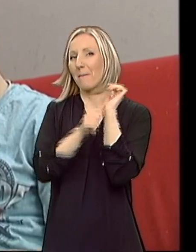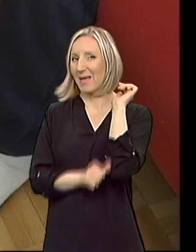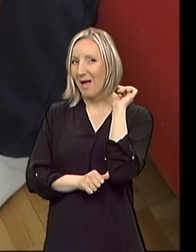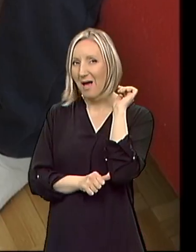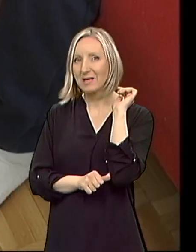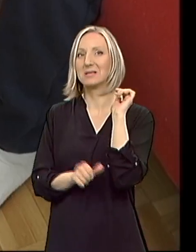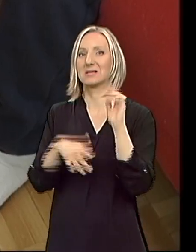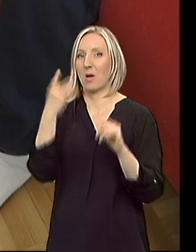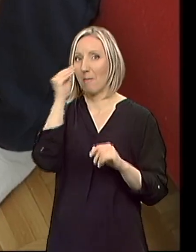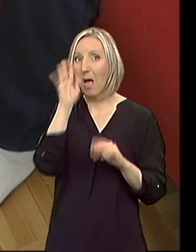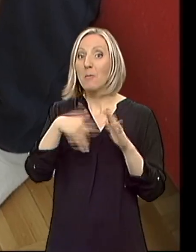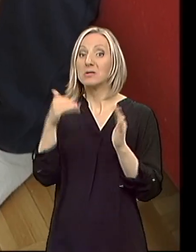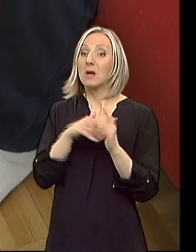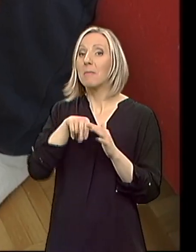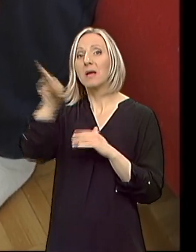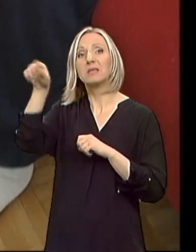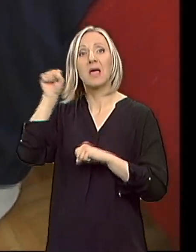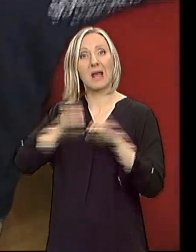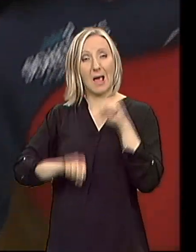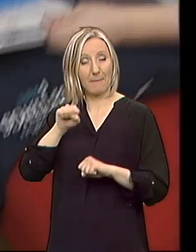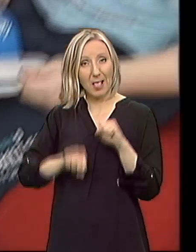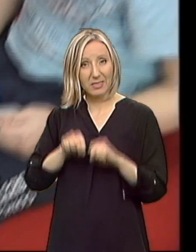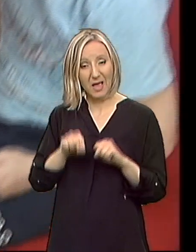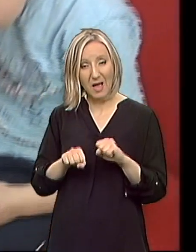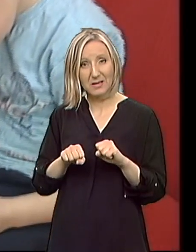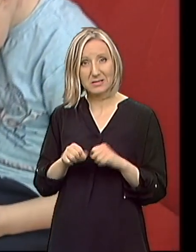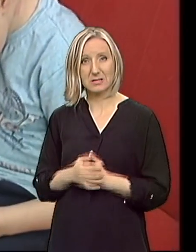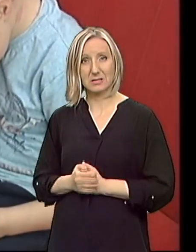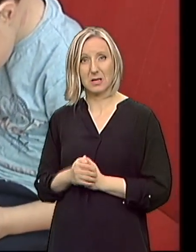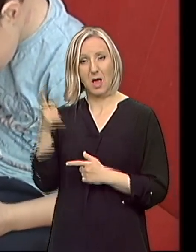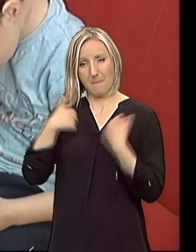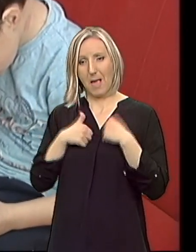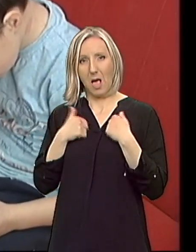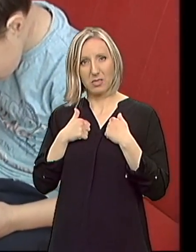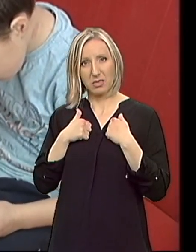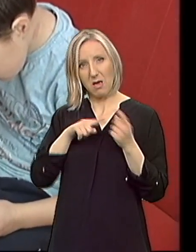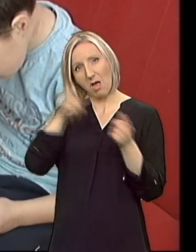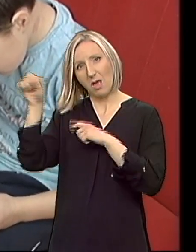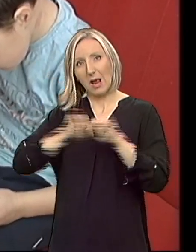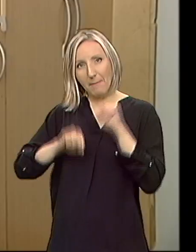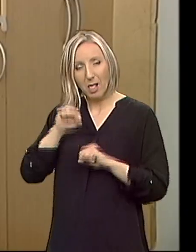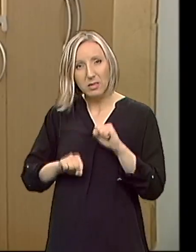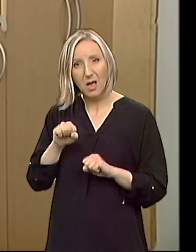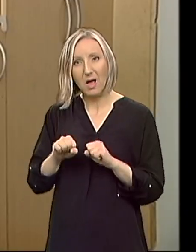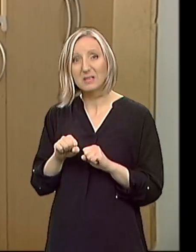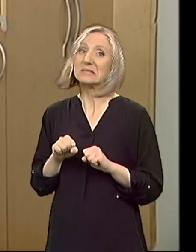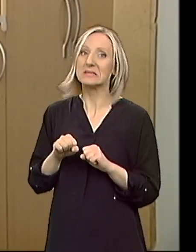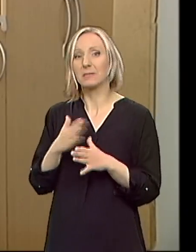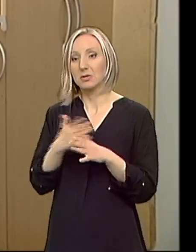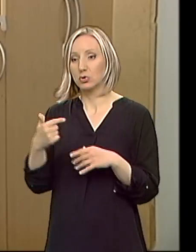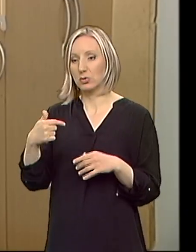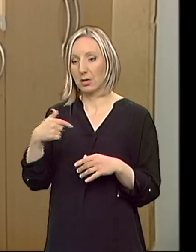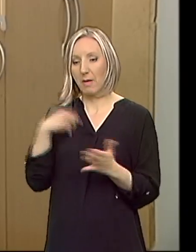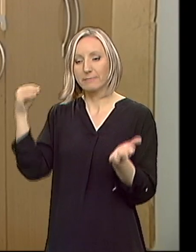toga smo trebali da imamo na rehabilitaciju posle operacije ahjelove tetive, smo trebali da imamo u banju rehabilitaciju. Međutim, nas su